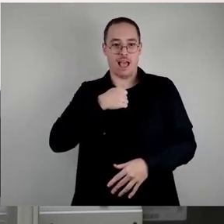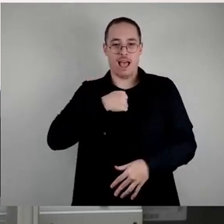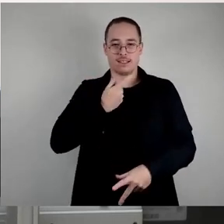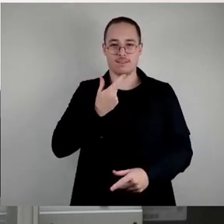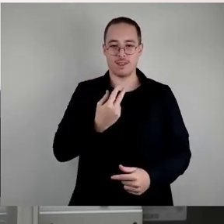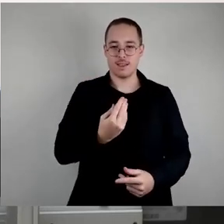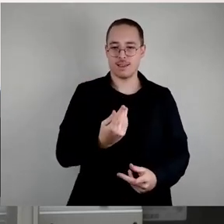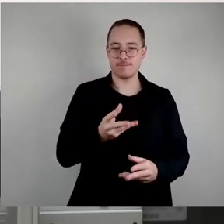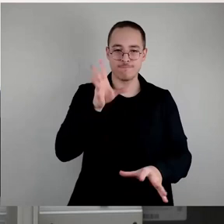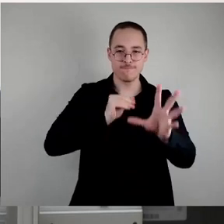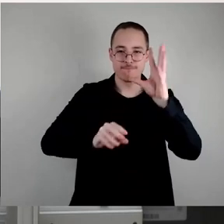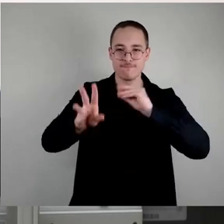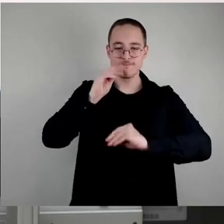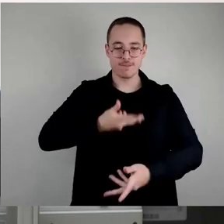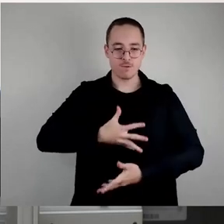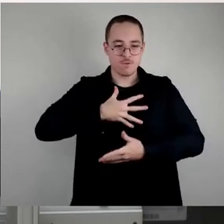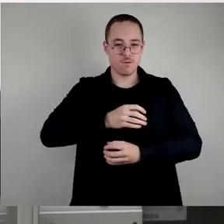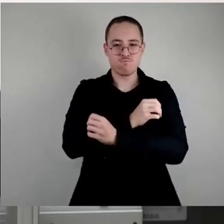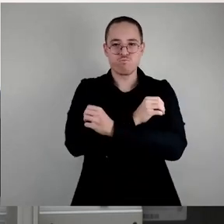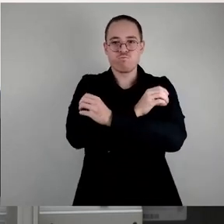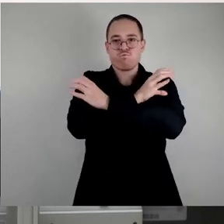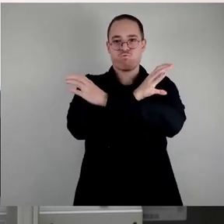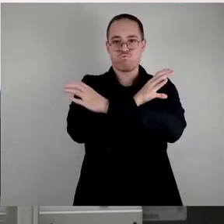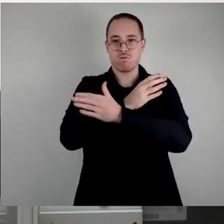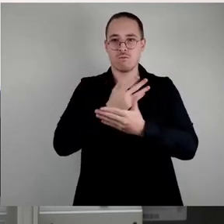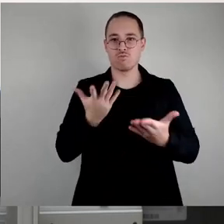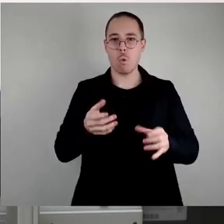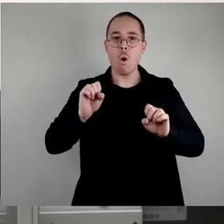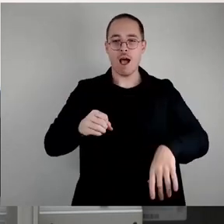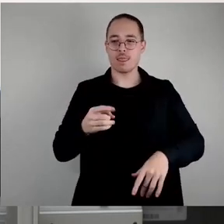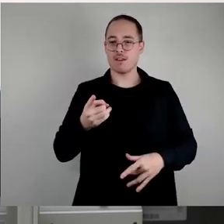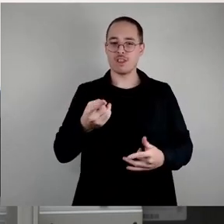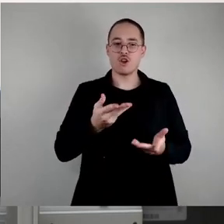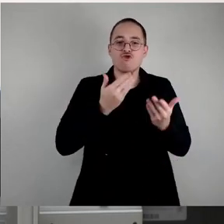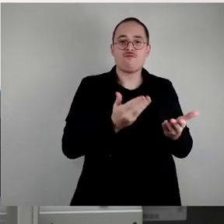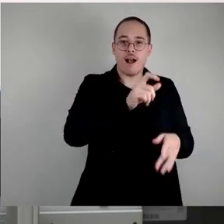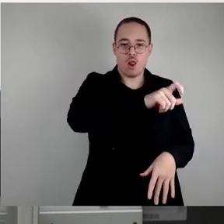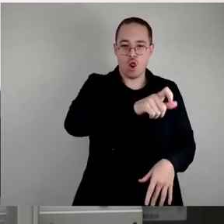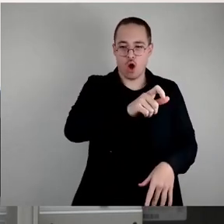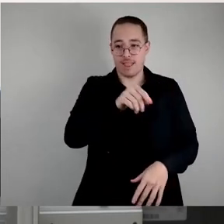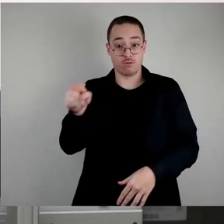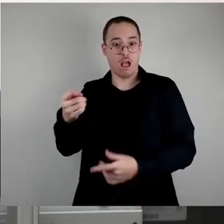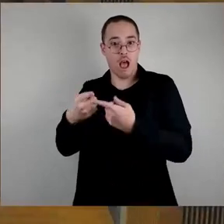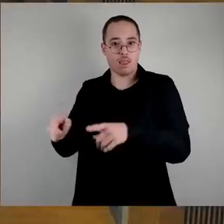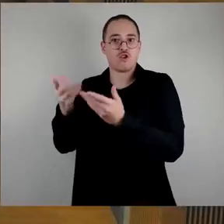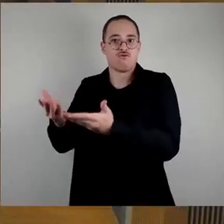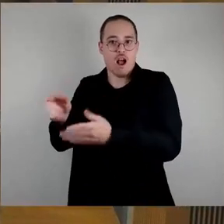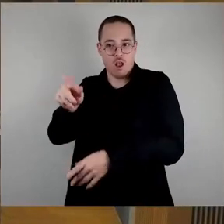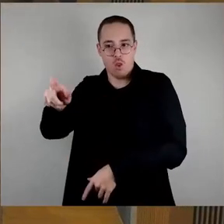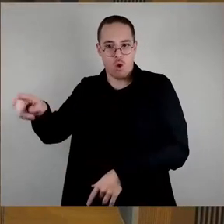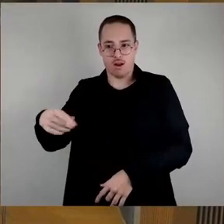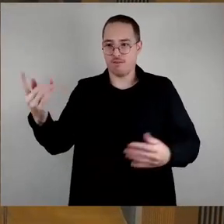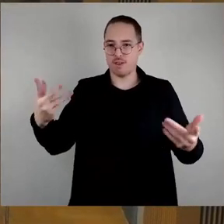gegen noch Schwächere ausspielen. Nur deswegen stellen Sie hier diese Anträge und wir lehnen das selbstverständlich ab.